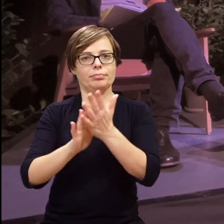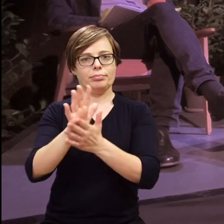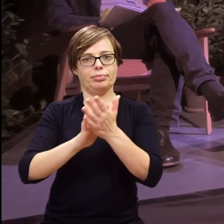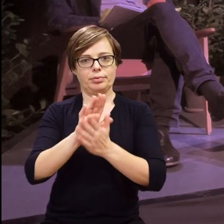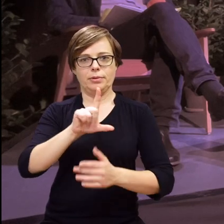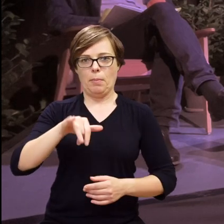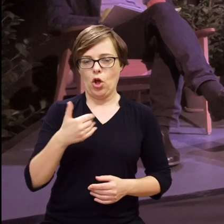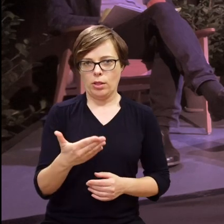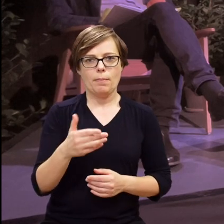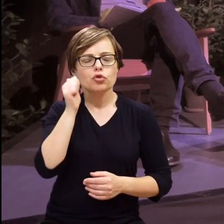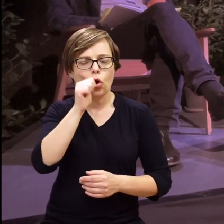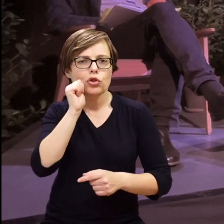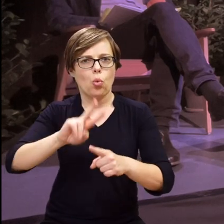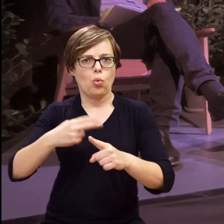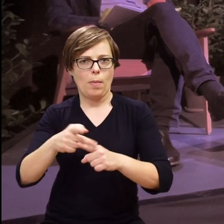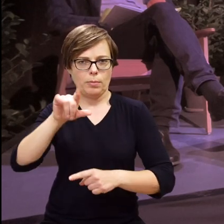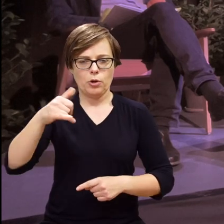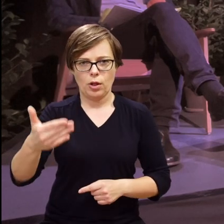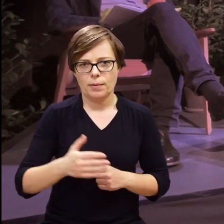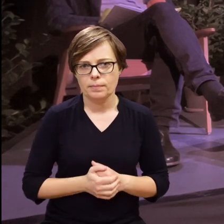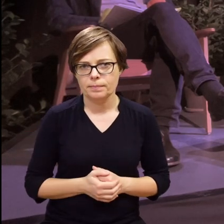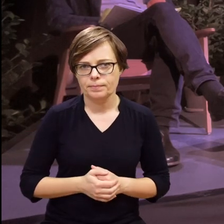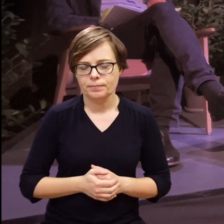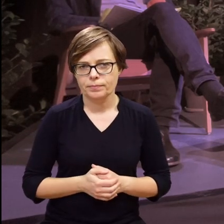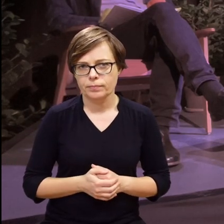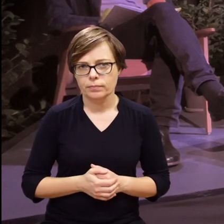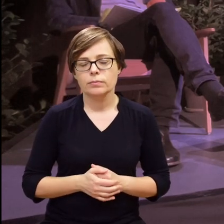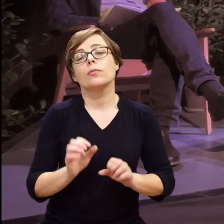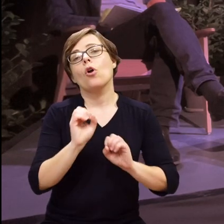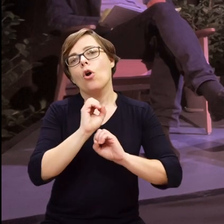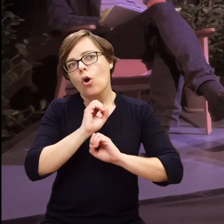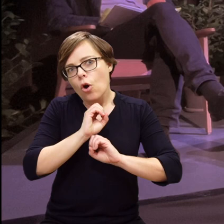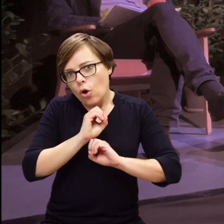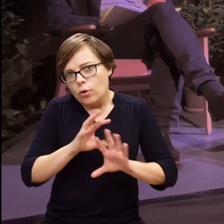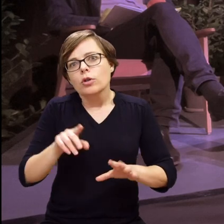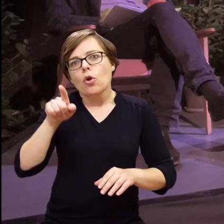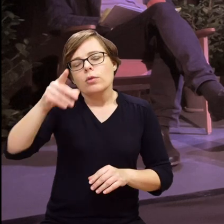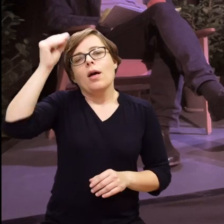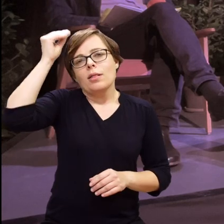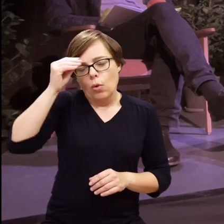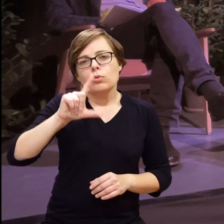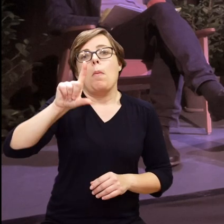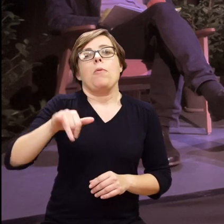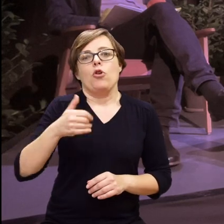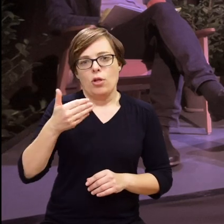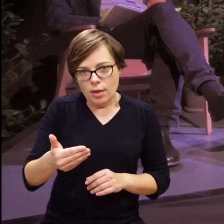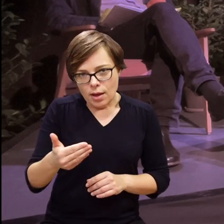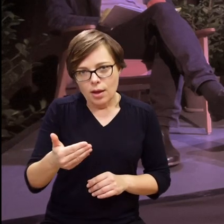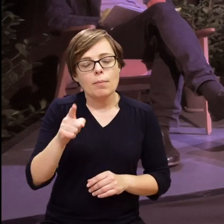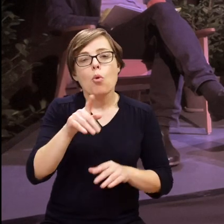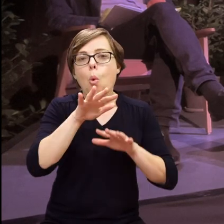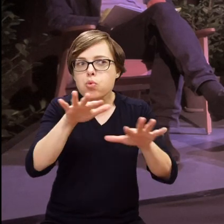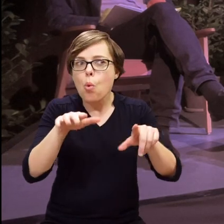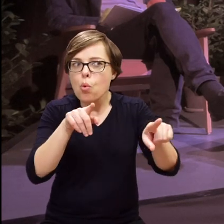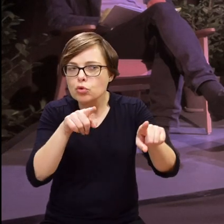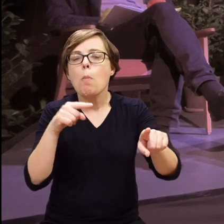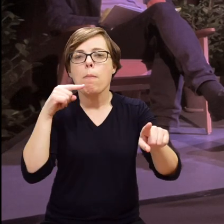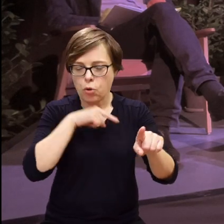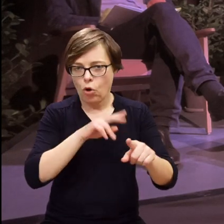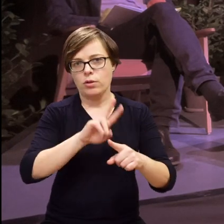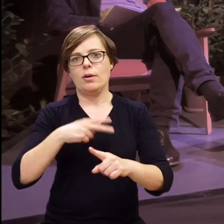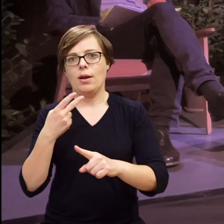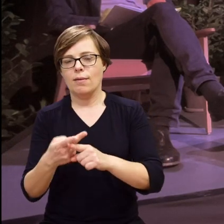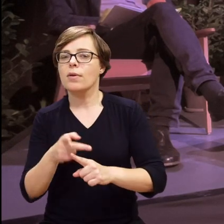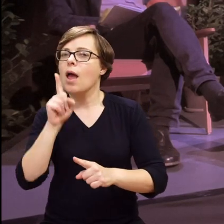mu to tłumaczy na polski język migowy codziennie. Mówi, że oczywiście mimo, że nauczyła się polskiego języka migowego i bardzo dużo z tych rzeczy